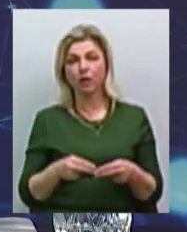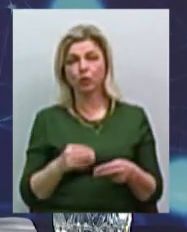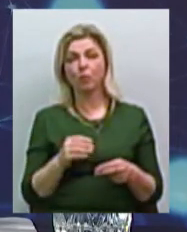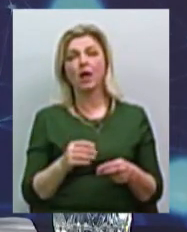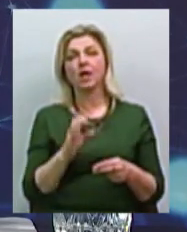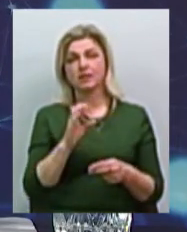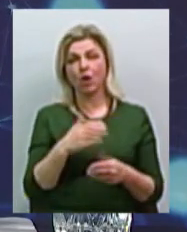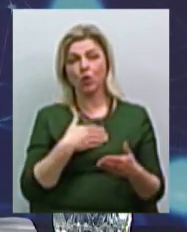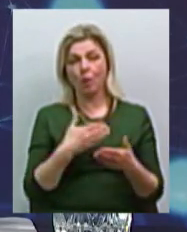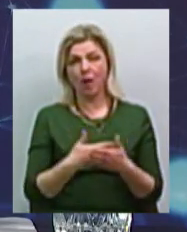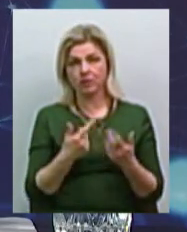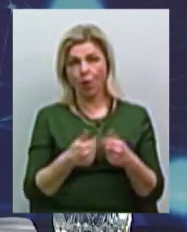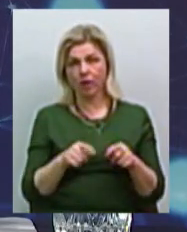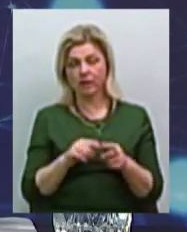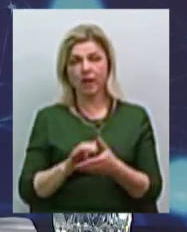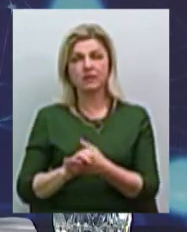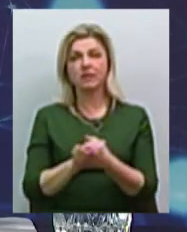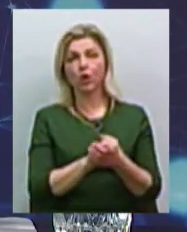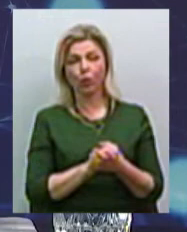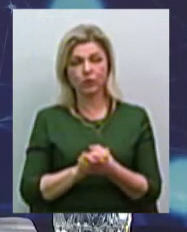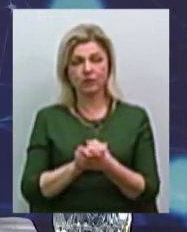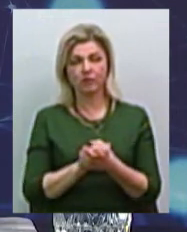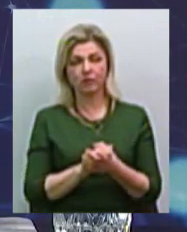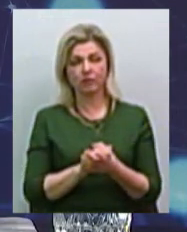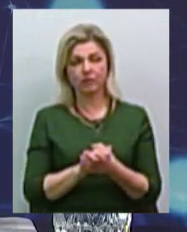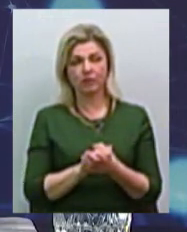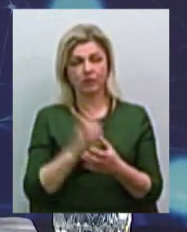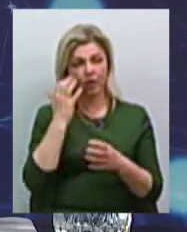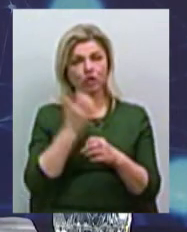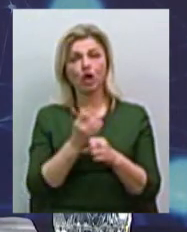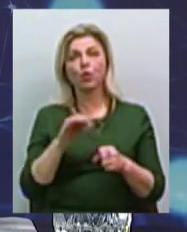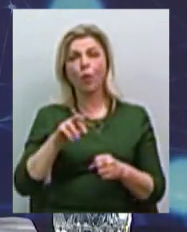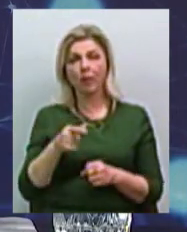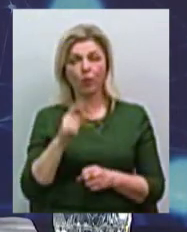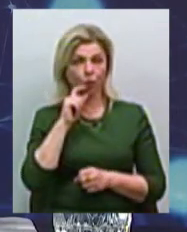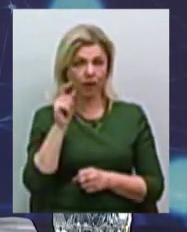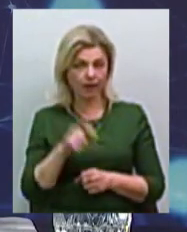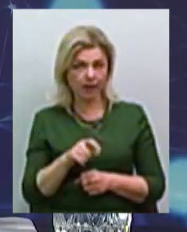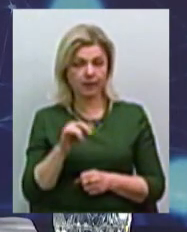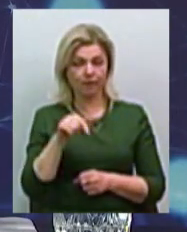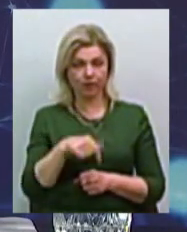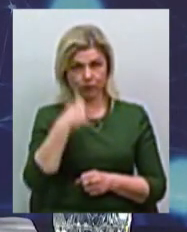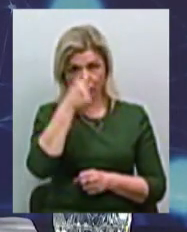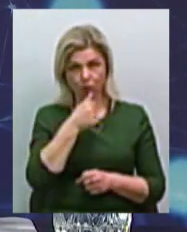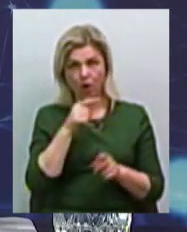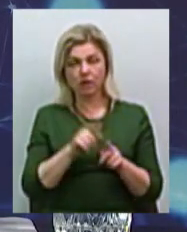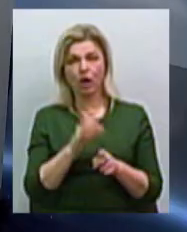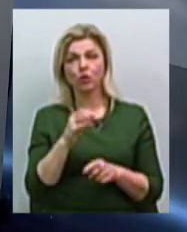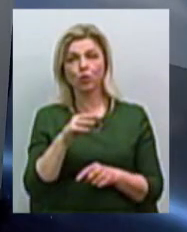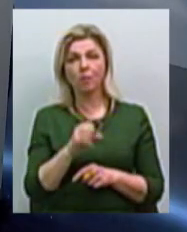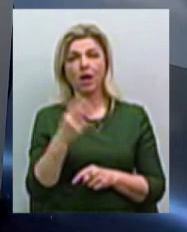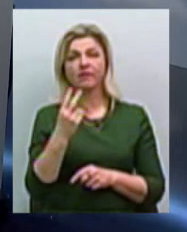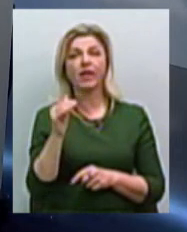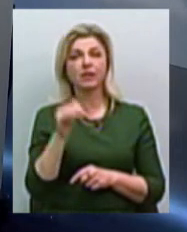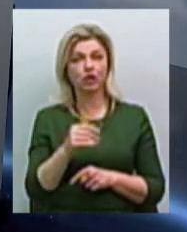організацією Союзу Чорнобиль-України. І в цьому році така сума складала 2 тисячі гривень.